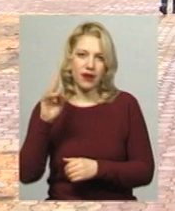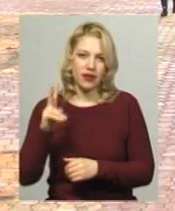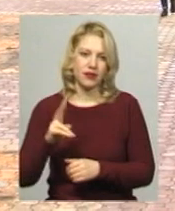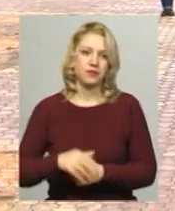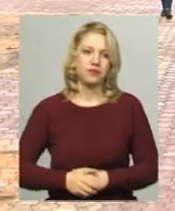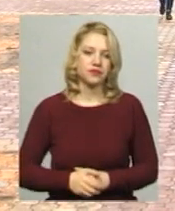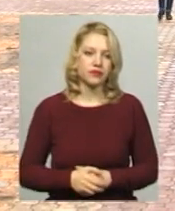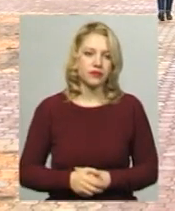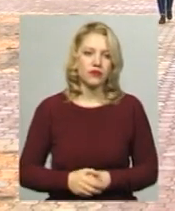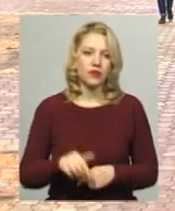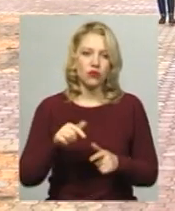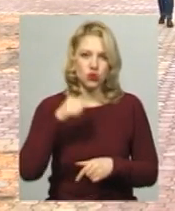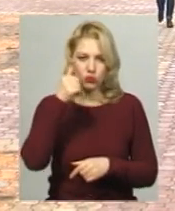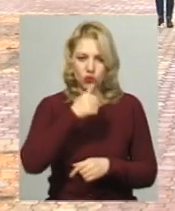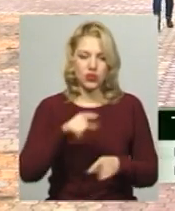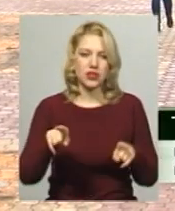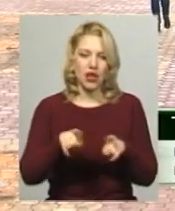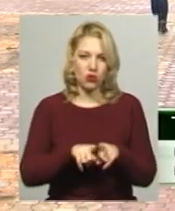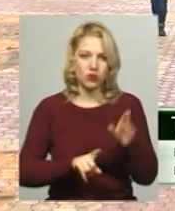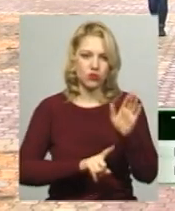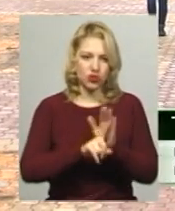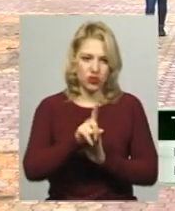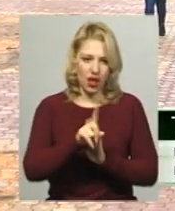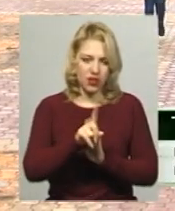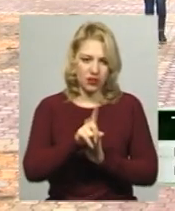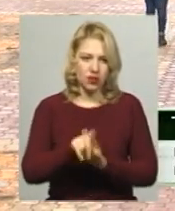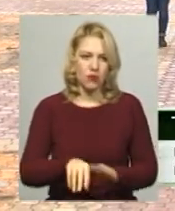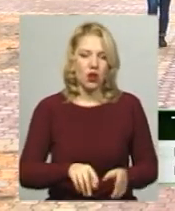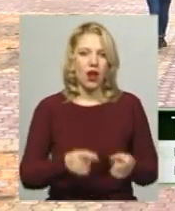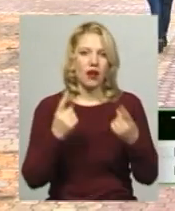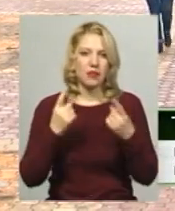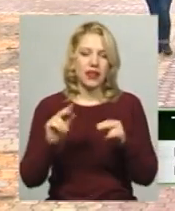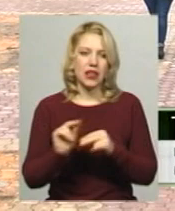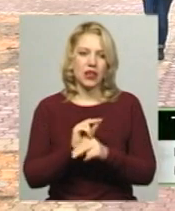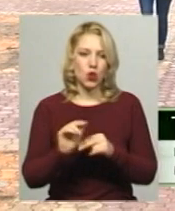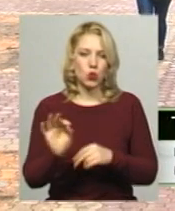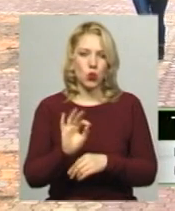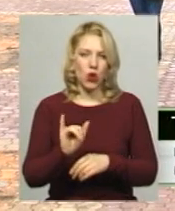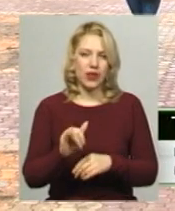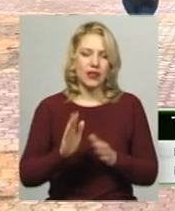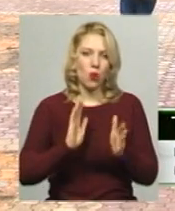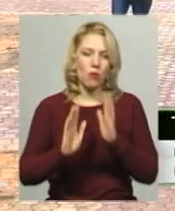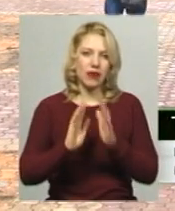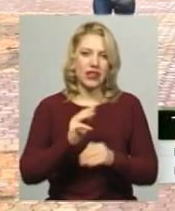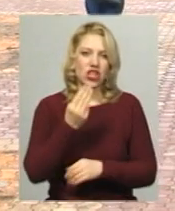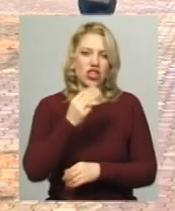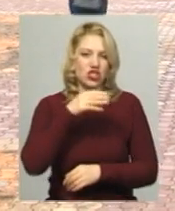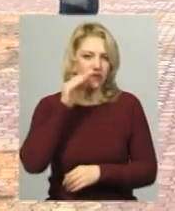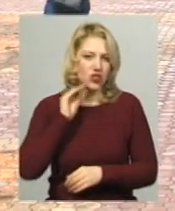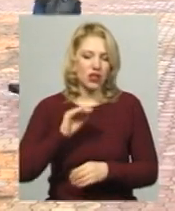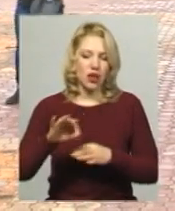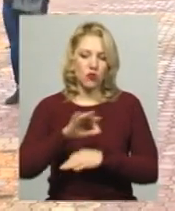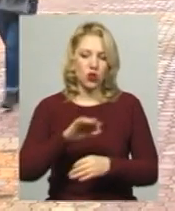Цьому році ми теж починаємо капітальний ремонт туалету в парку Шевченка. Проєктна